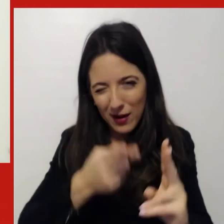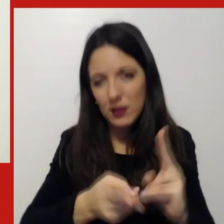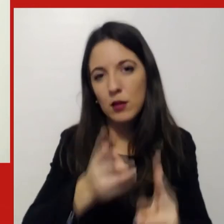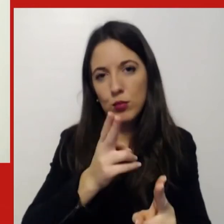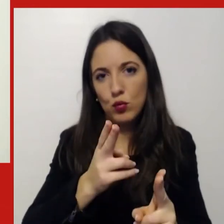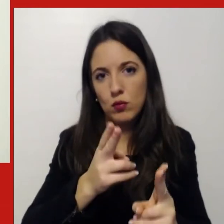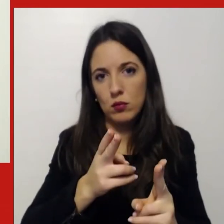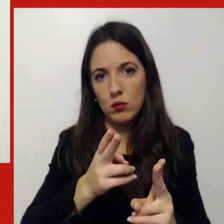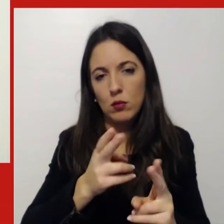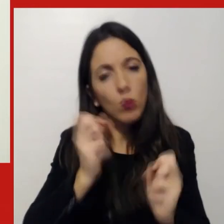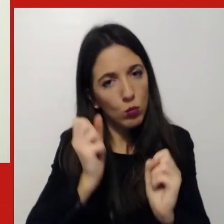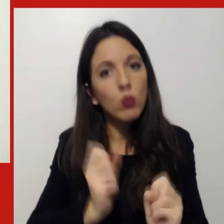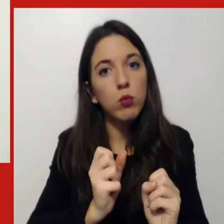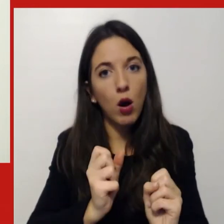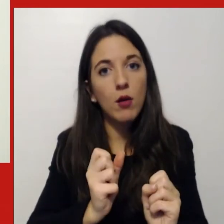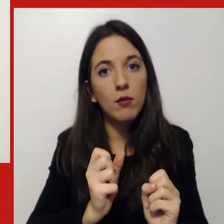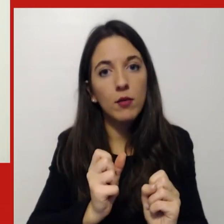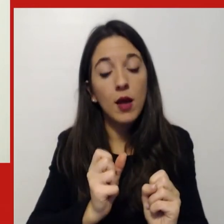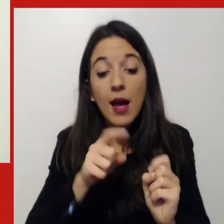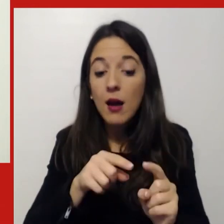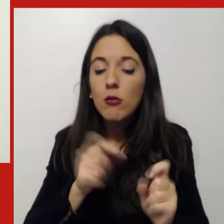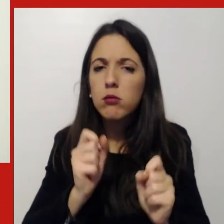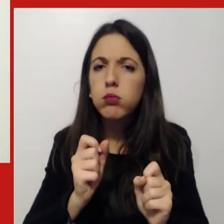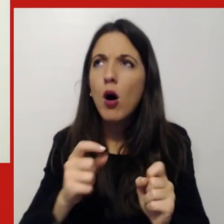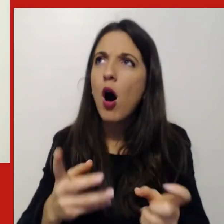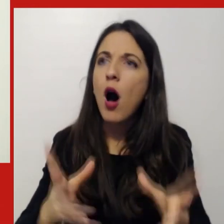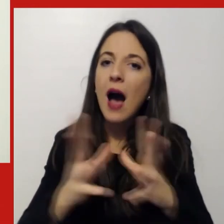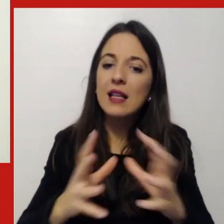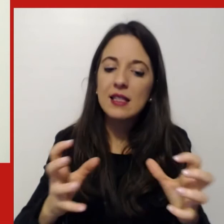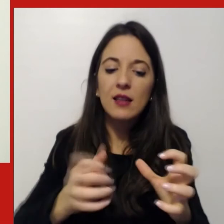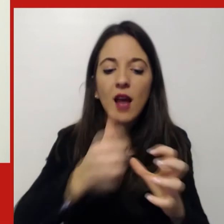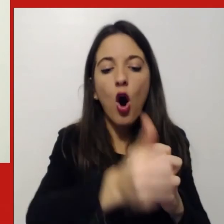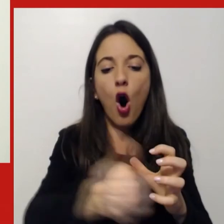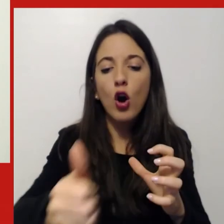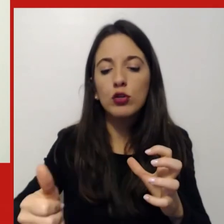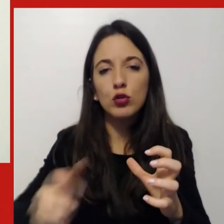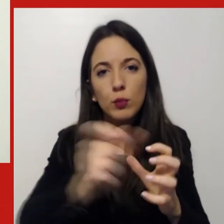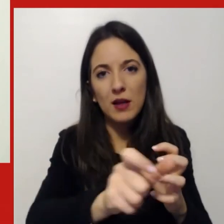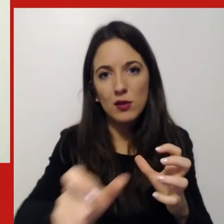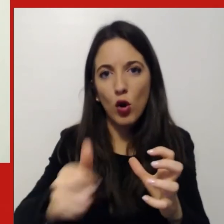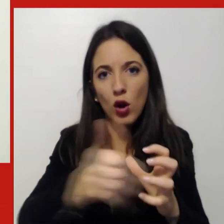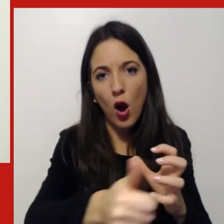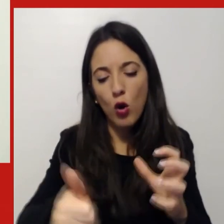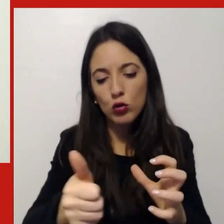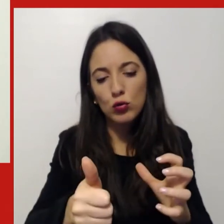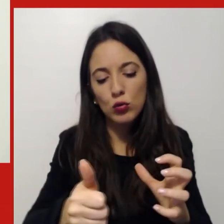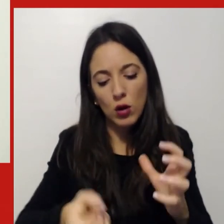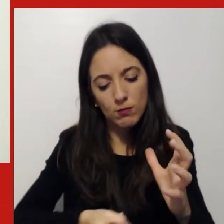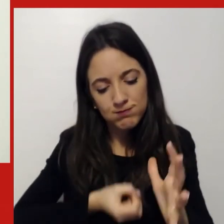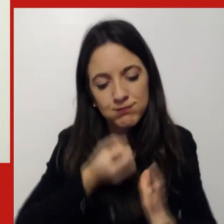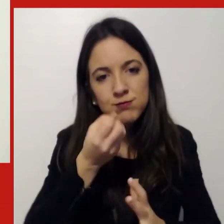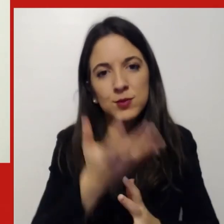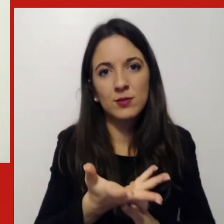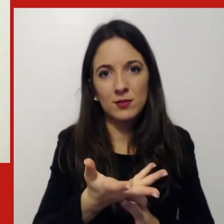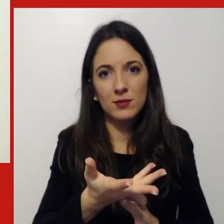di esporre quelle che sono anche i loro punti le loro caratteristiche personali a volte anche le loro stranezze e cercare di orchestrarle